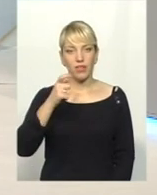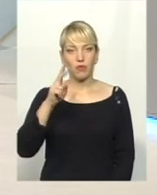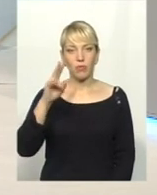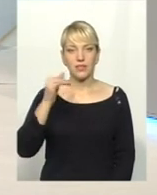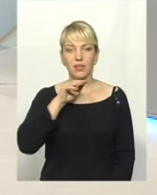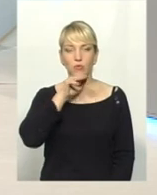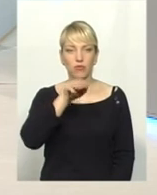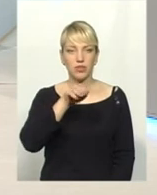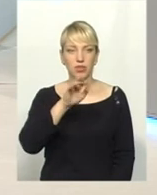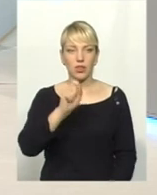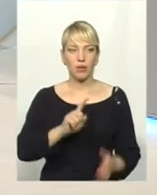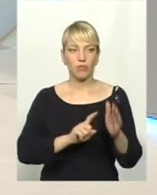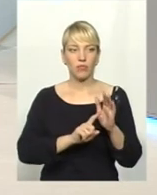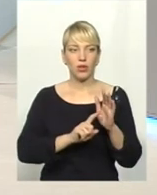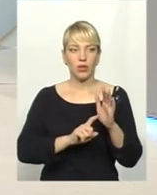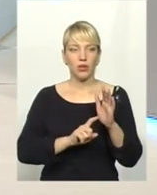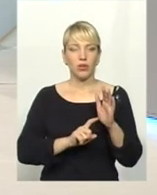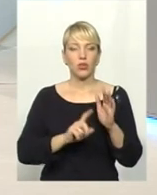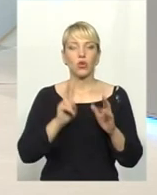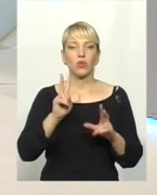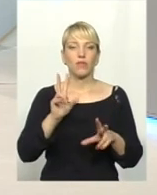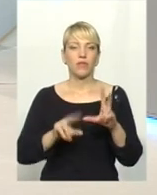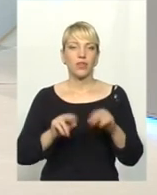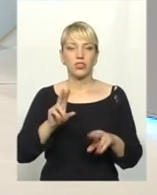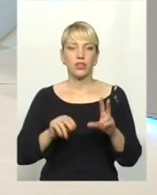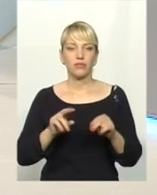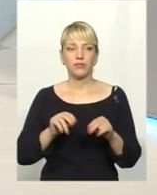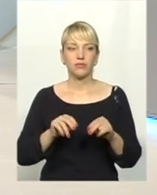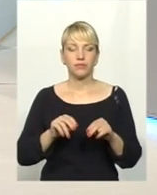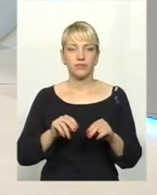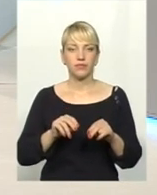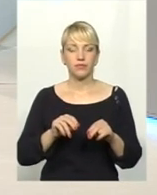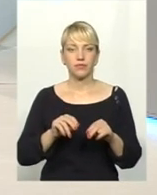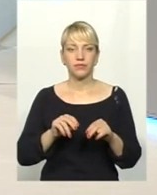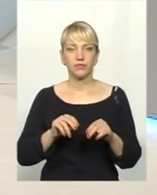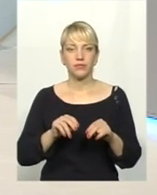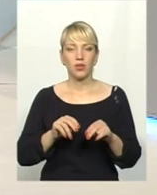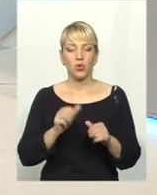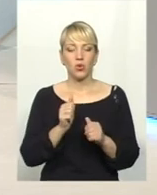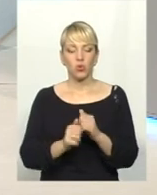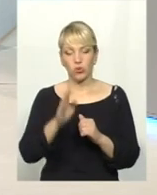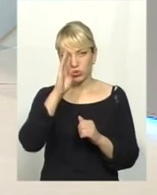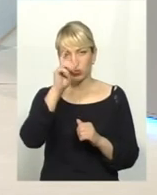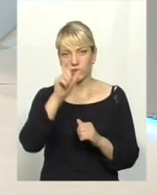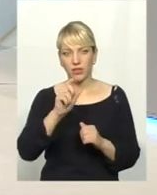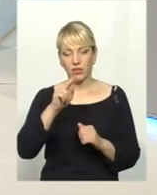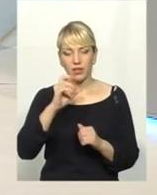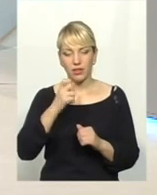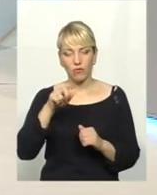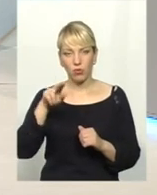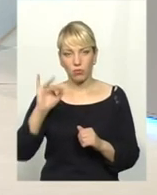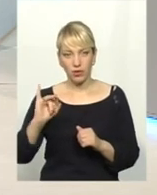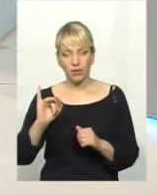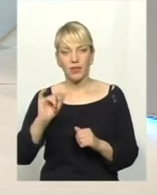професора початку віку, який вважав, в мене ця книжка, що кожен чоловік в Європі на той час